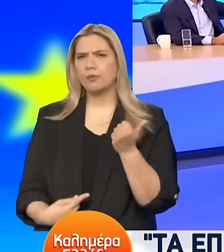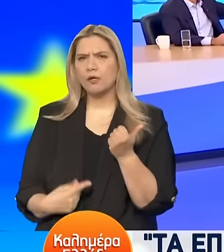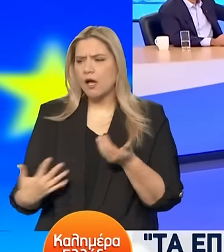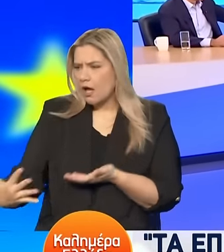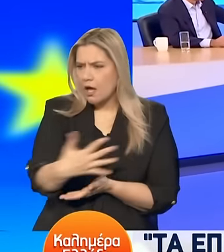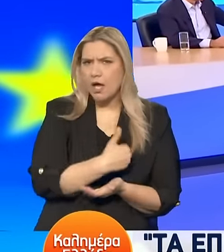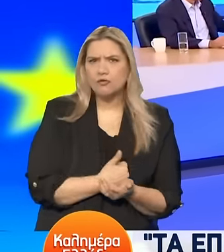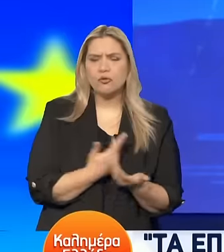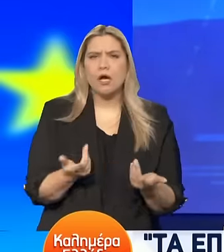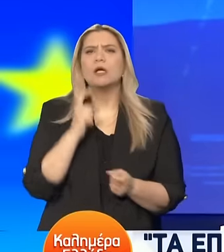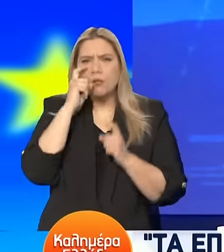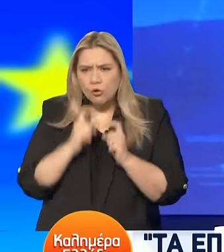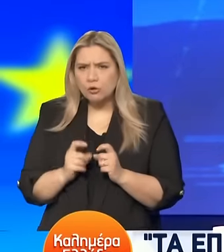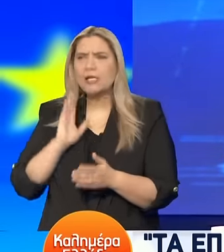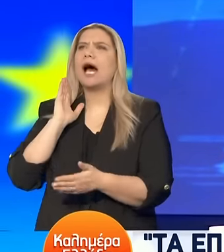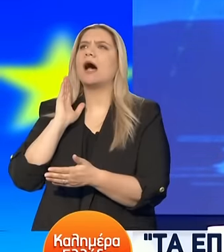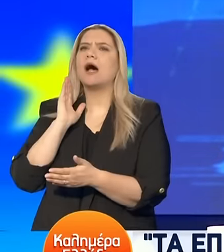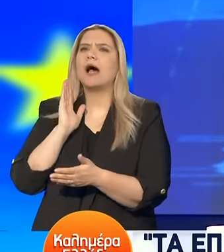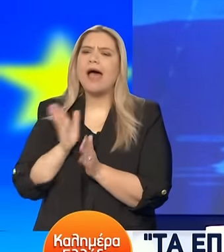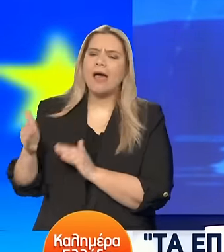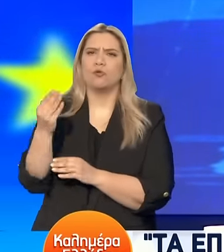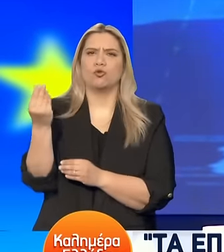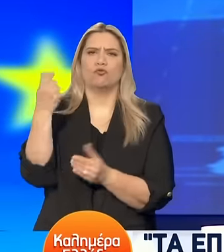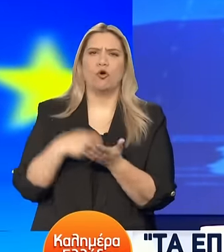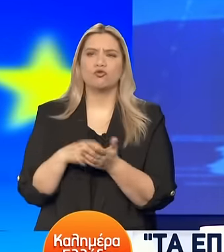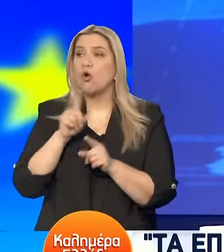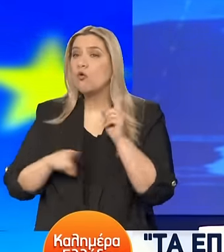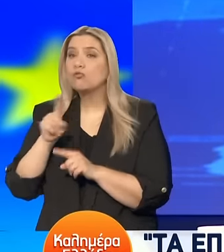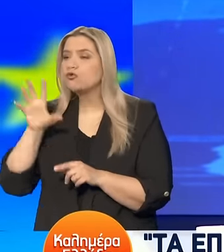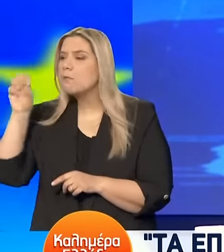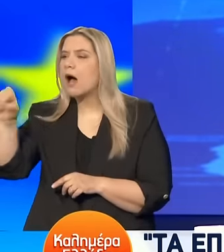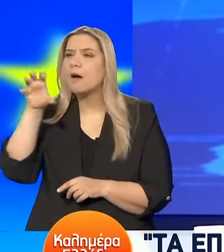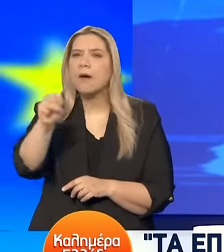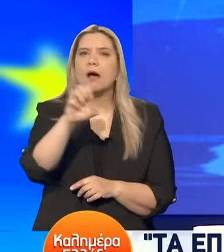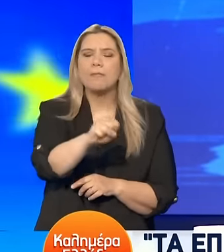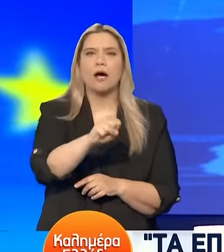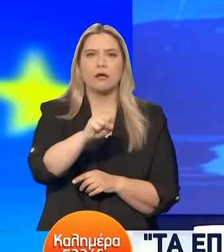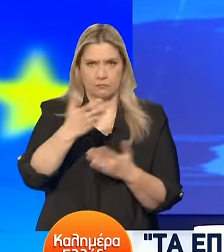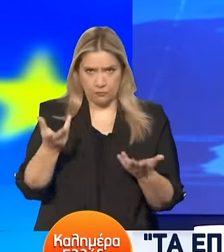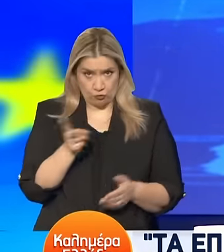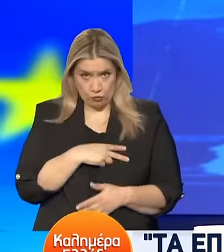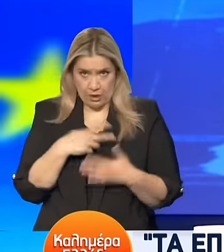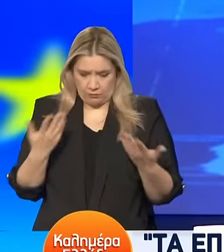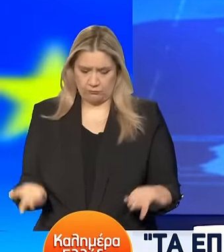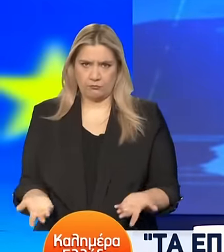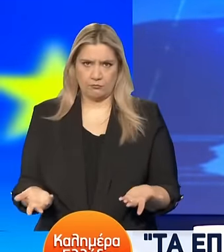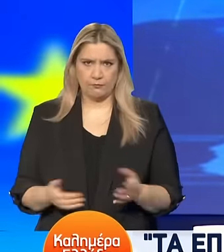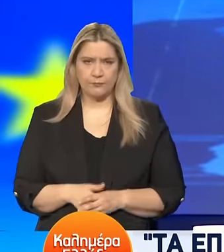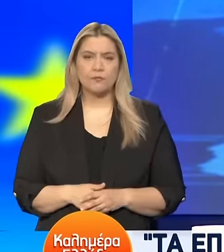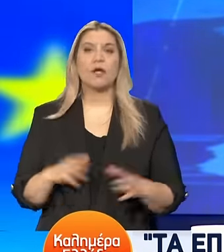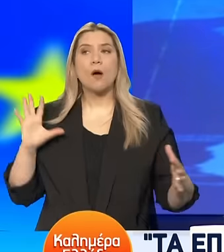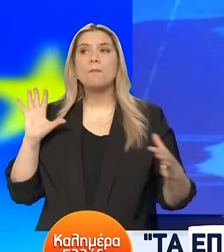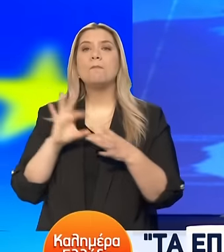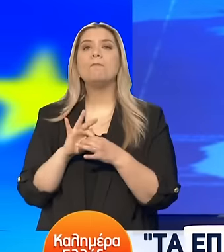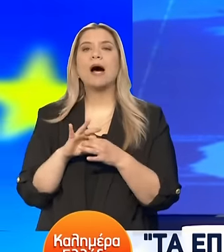επιβάλλουμε έμεσους φόρους Άρα πάμε να βρούμε αυτούς οι οποίοι πραγματικά Πρέπει να πληρώσουν φόρους Δεν διαφορεί κανείς με αυτό Επί της αρχής Συνδέσαμε ή όχι τα